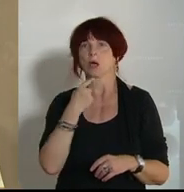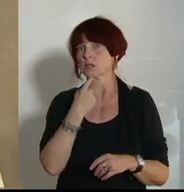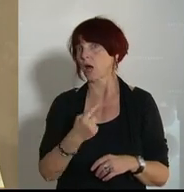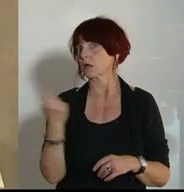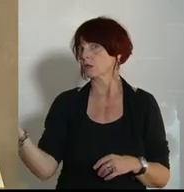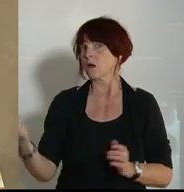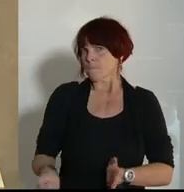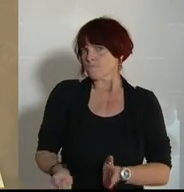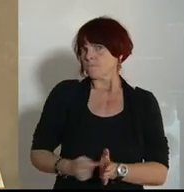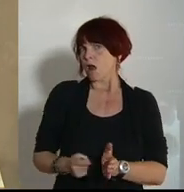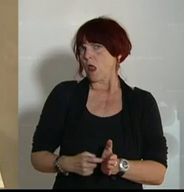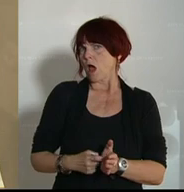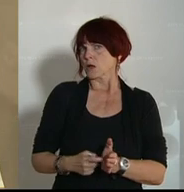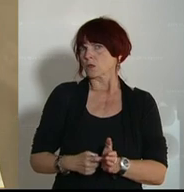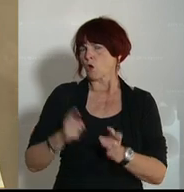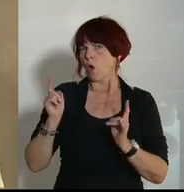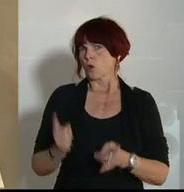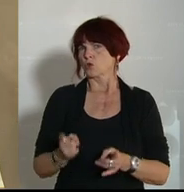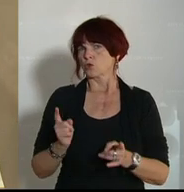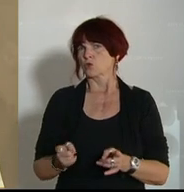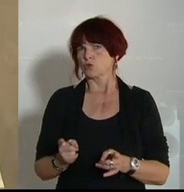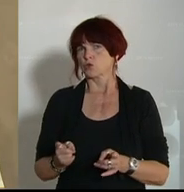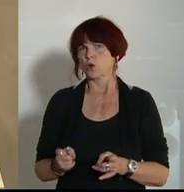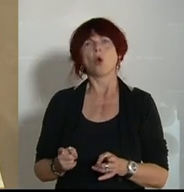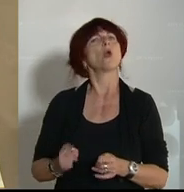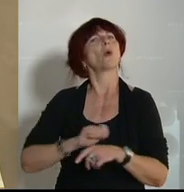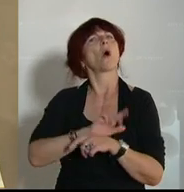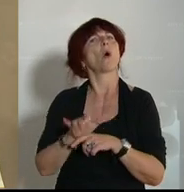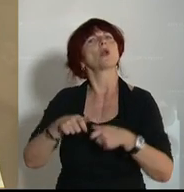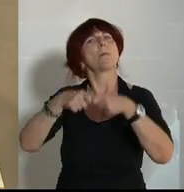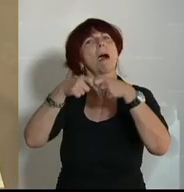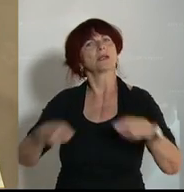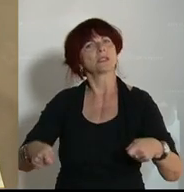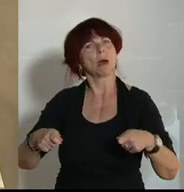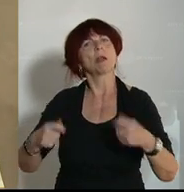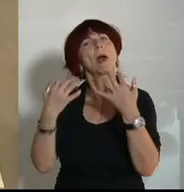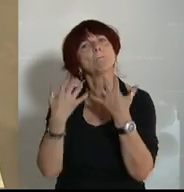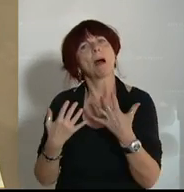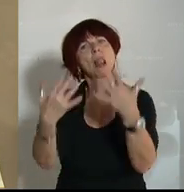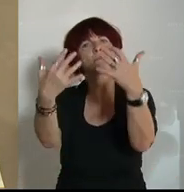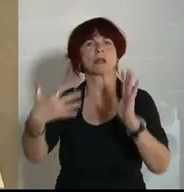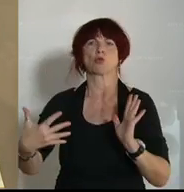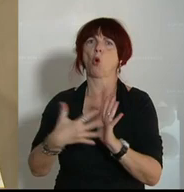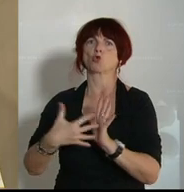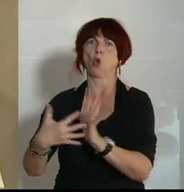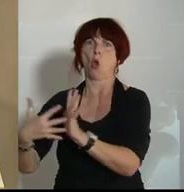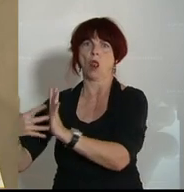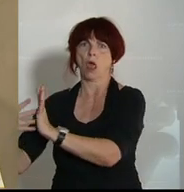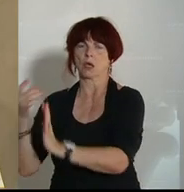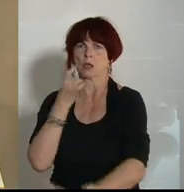eine transparente parlamentarische Kontrolle der Corona-Maßnahmen. So, jetzt wollen Sie ein